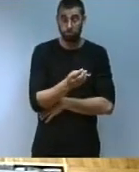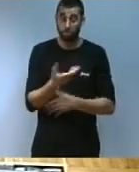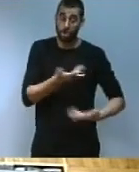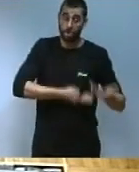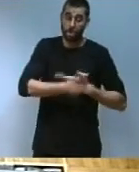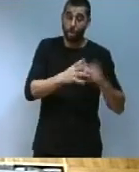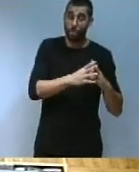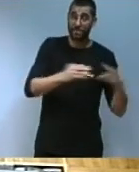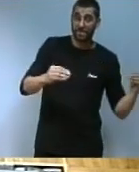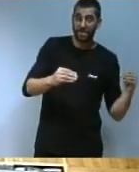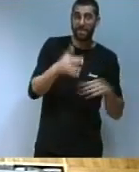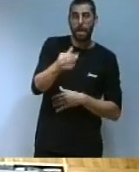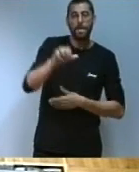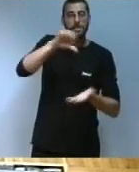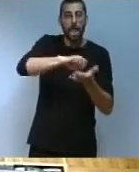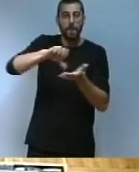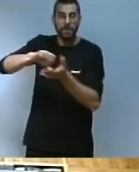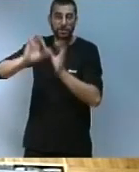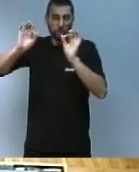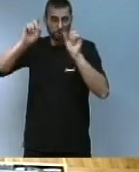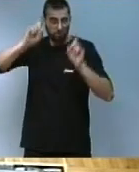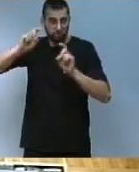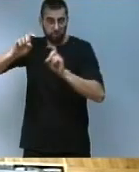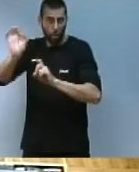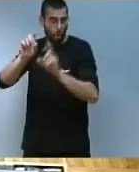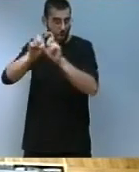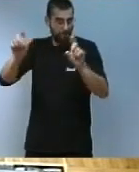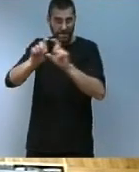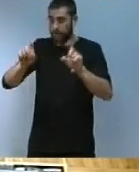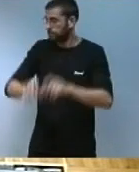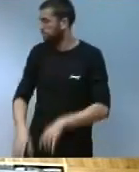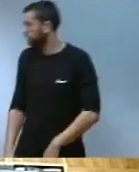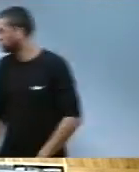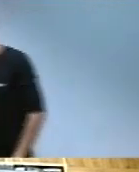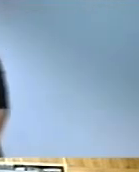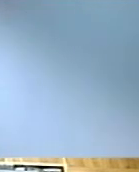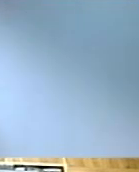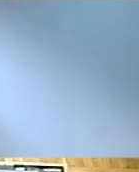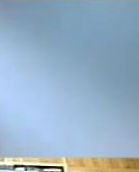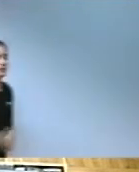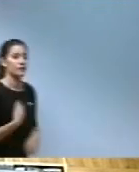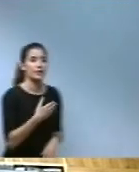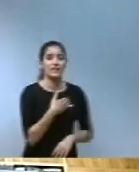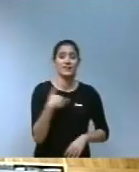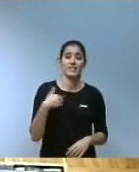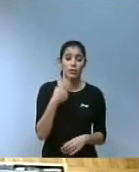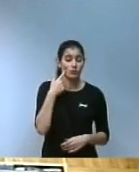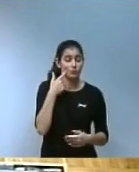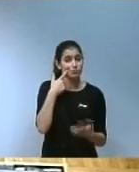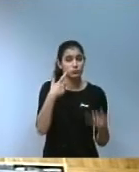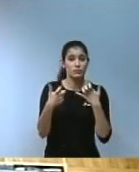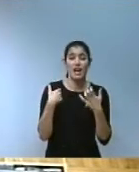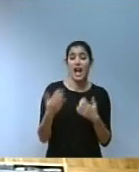i la resta de centres de coneixement i a les empreses Vull destacar aleshores la importància del recent pla